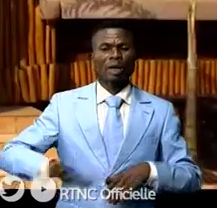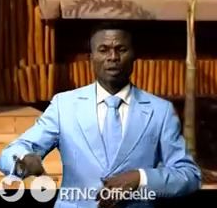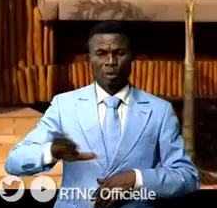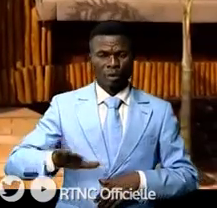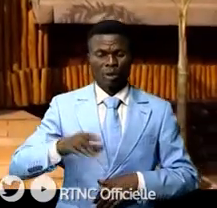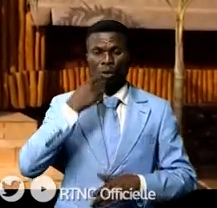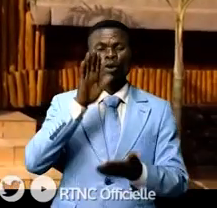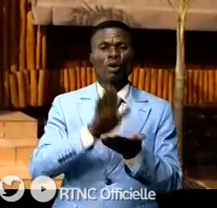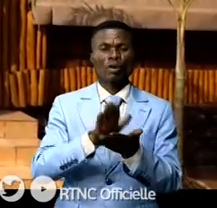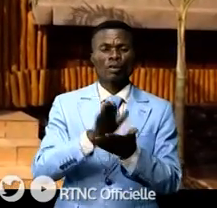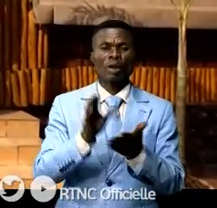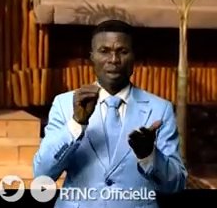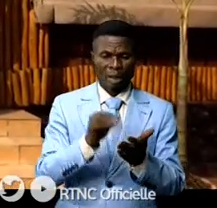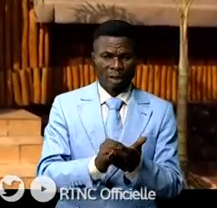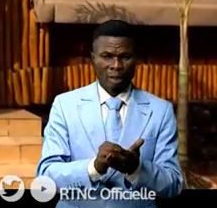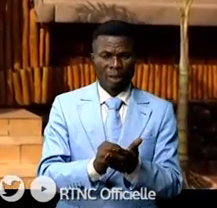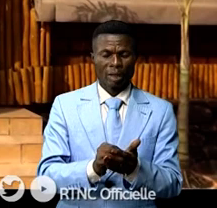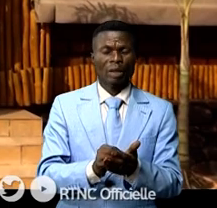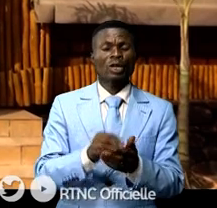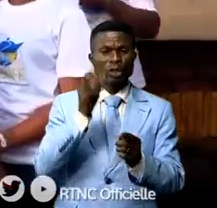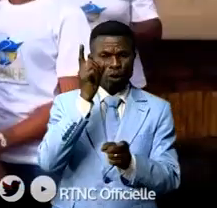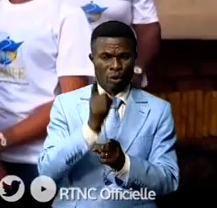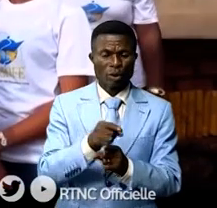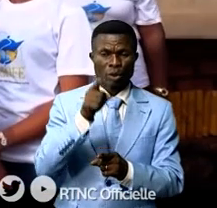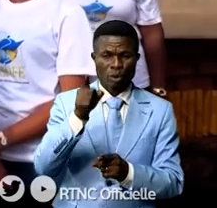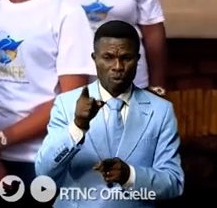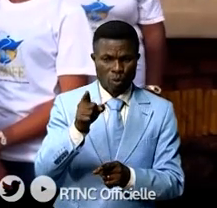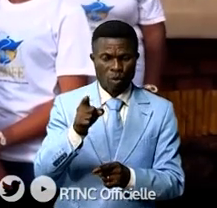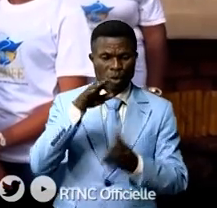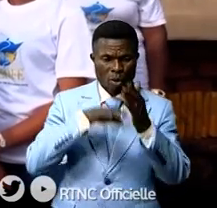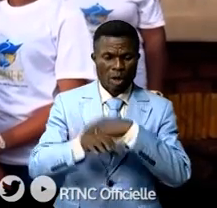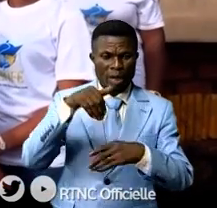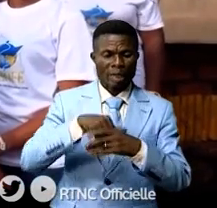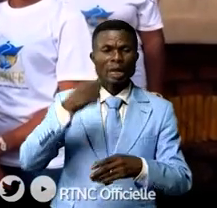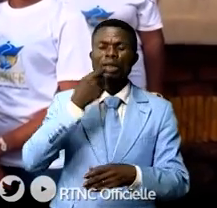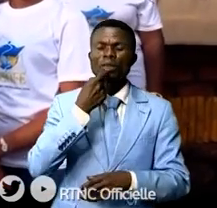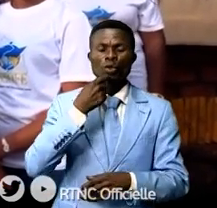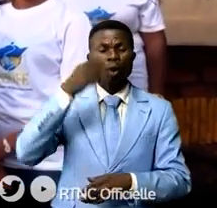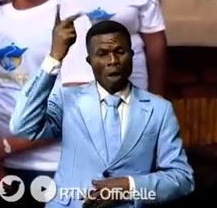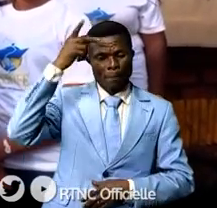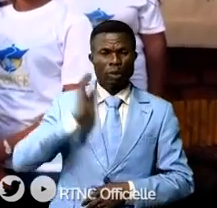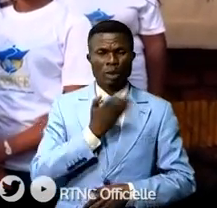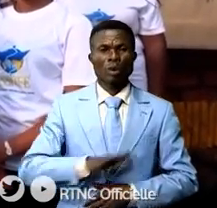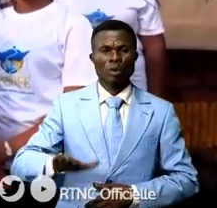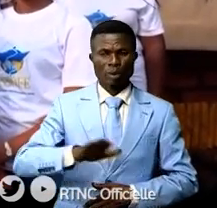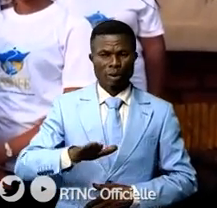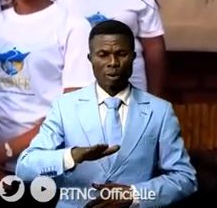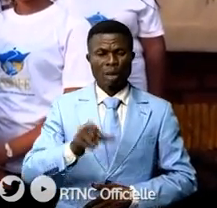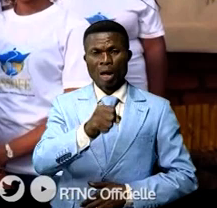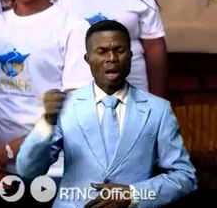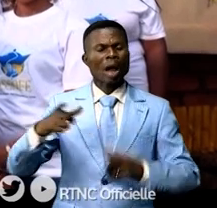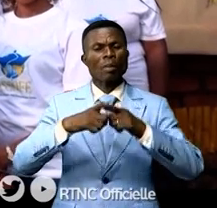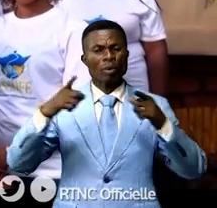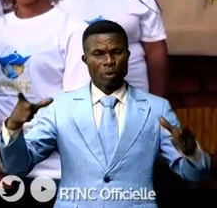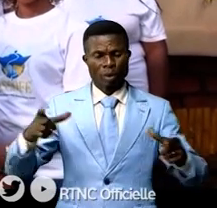Nos félicitations sont autant plus vives que vous êtes entrés dans l'histoire politique de notre pays par la grande porte